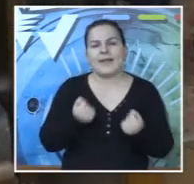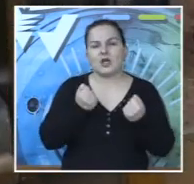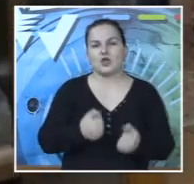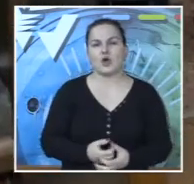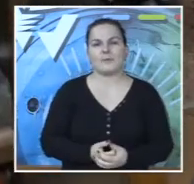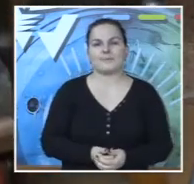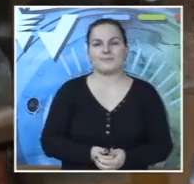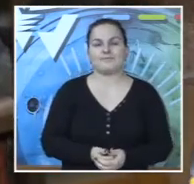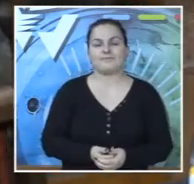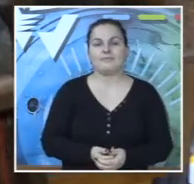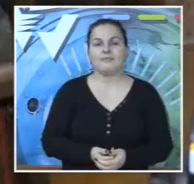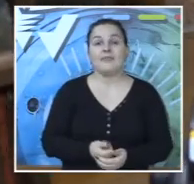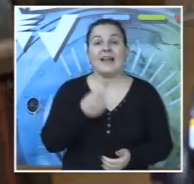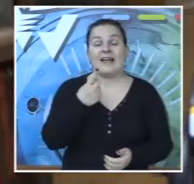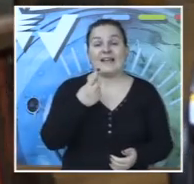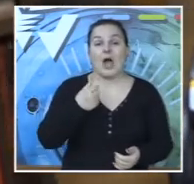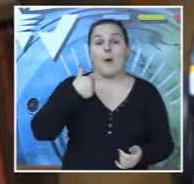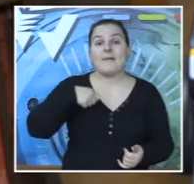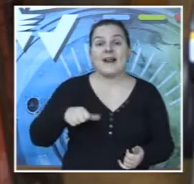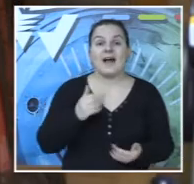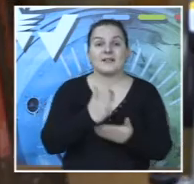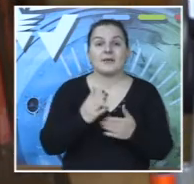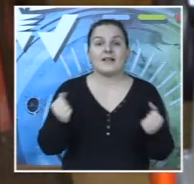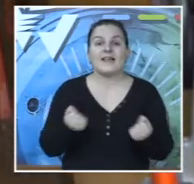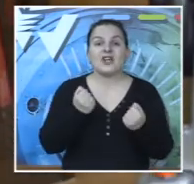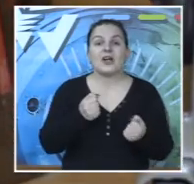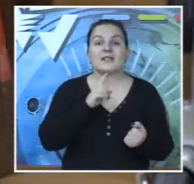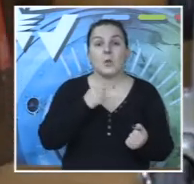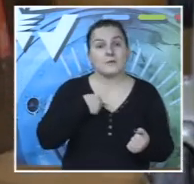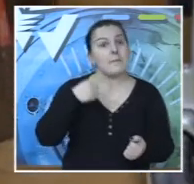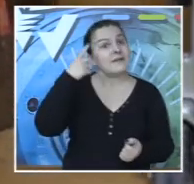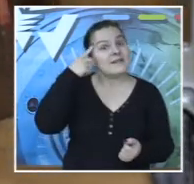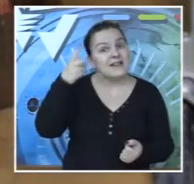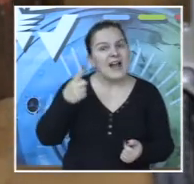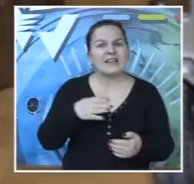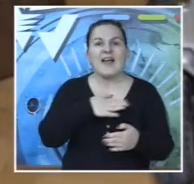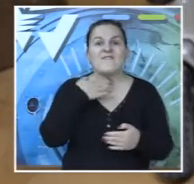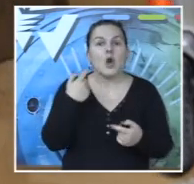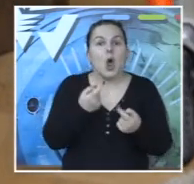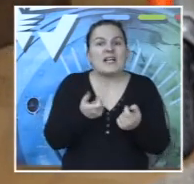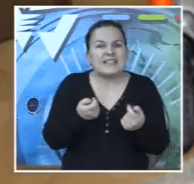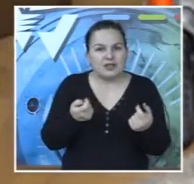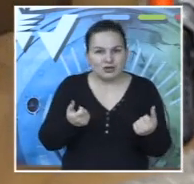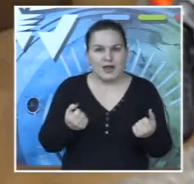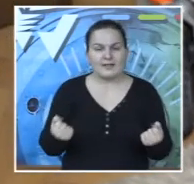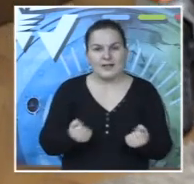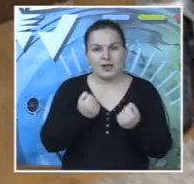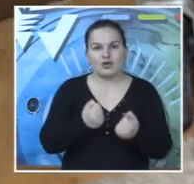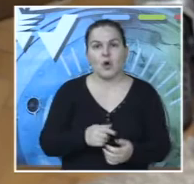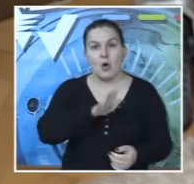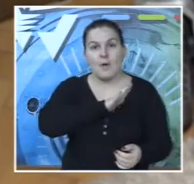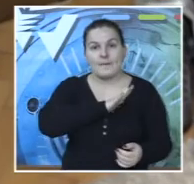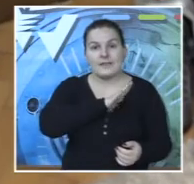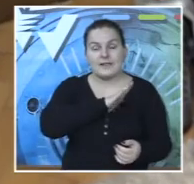To je bilo teško. Pogotovo ta jedna operacija za koju smo znali da je vrlo, vrlo rizična,